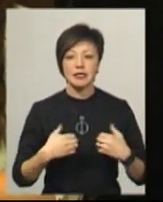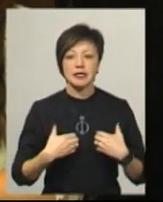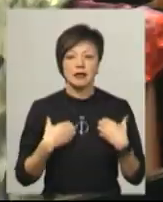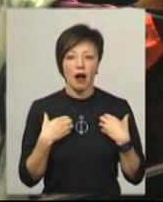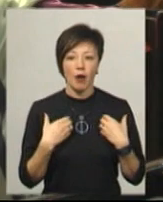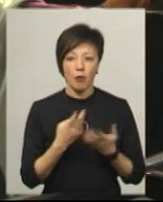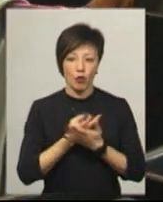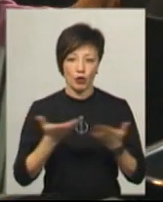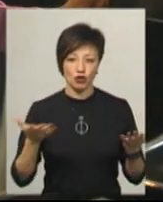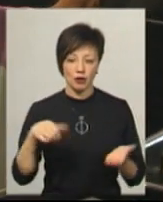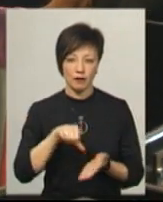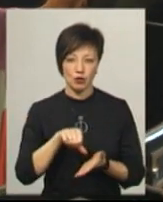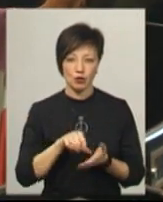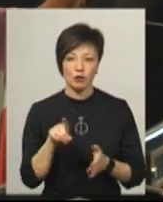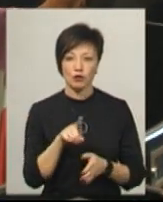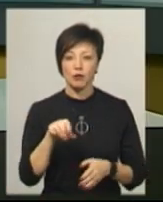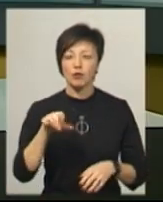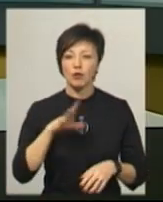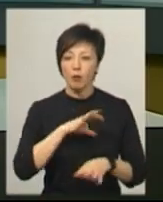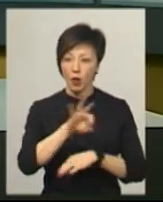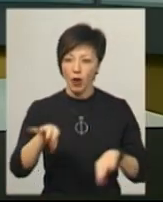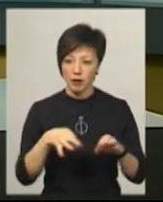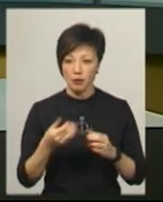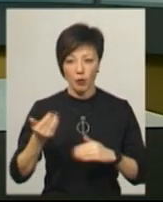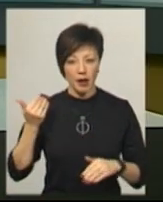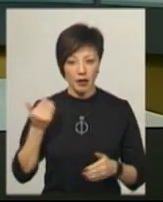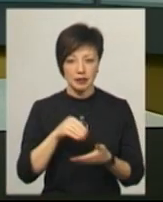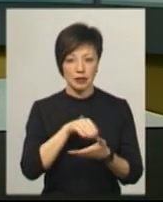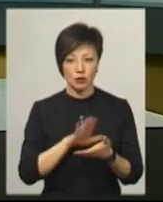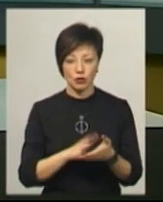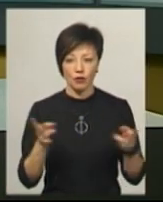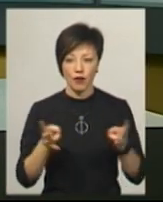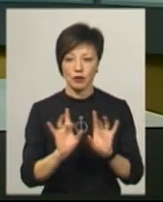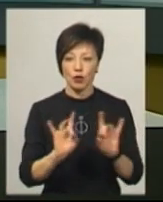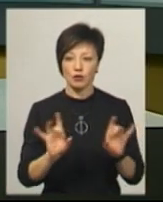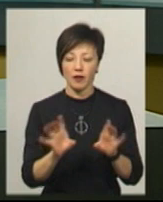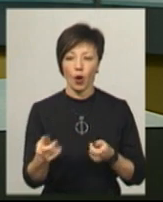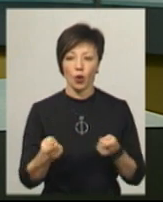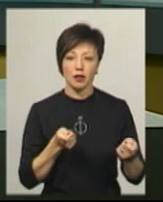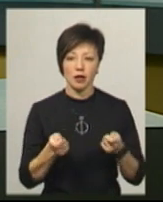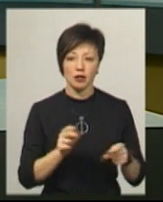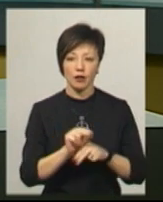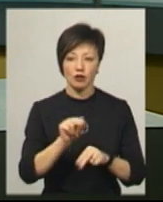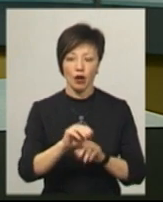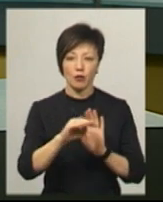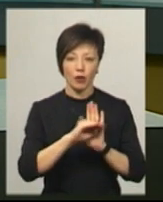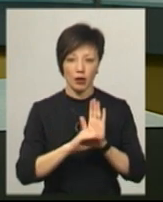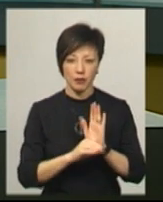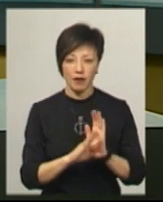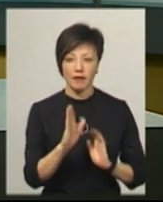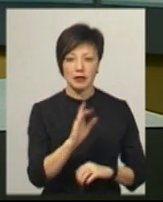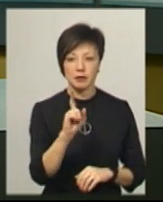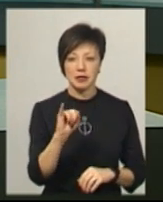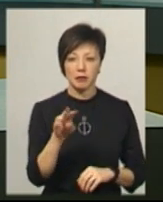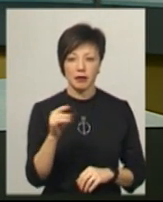виступів. Щоби взяти участь у проєкті, потрібно попередньо зареєструватися, розповідає координатор навчальної програми «Пушка» Вадим